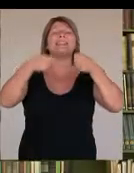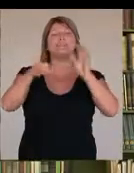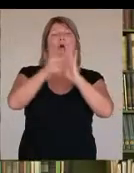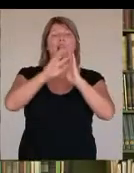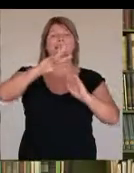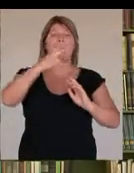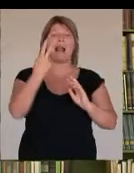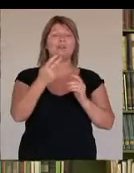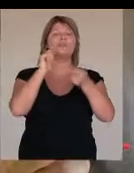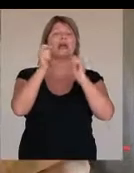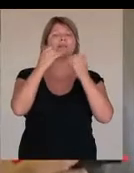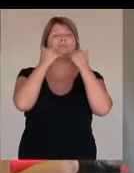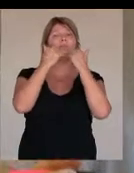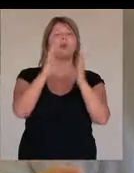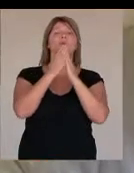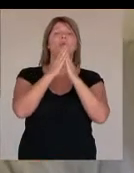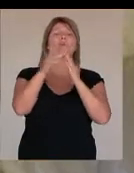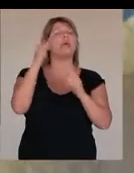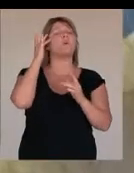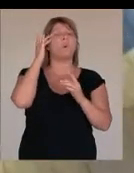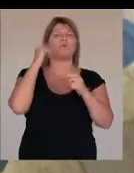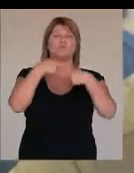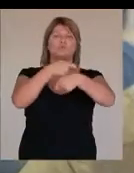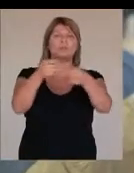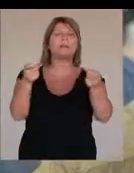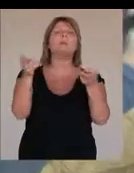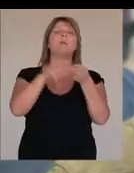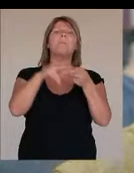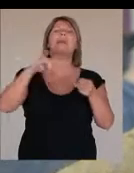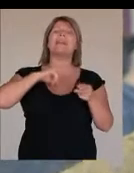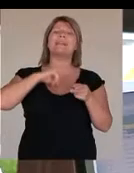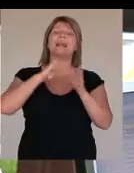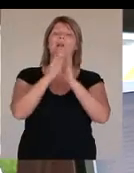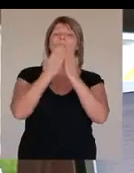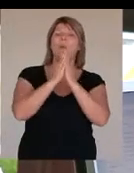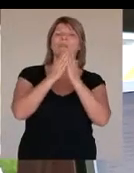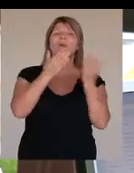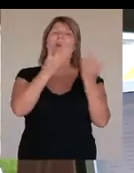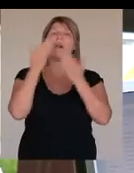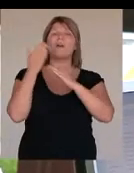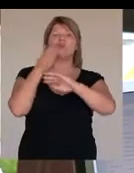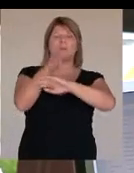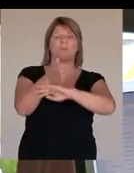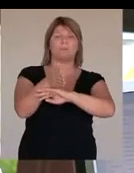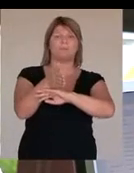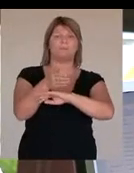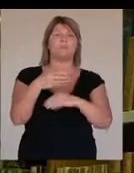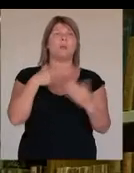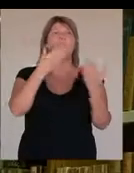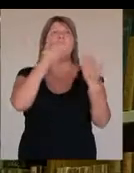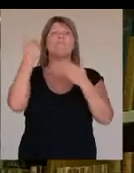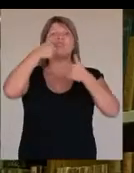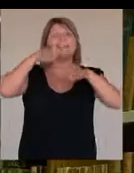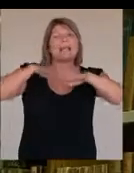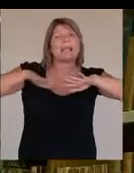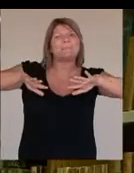mellett a pályázatnak köszönhetően a könyvtár arról is gondoskodhatott, hogy minél többen érdeklődjenek a könyvek az olvasmányok iránt. Az olvasás